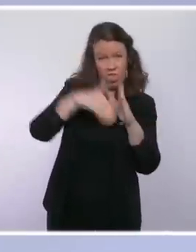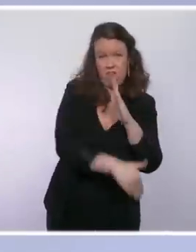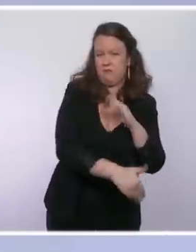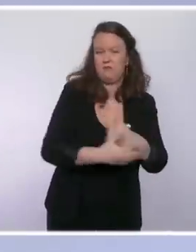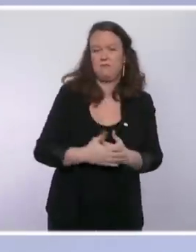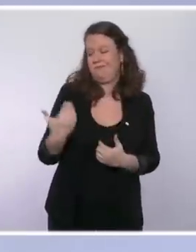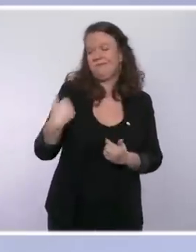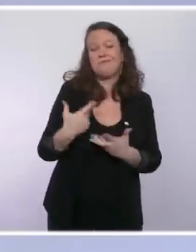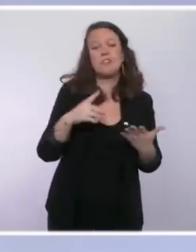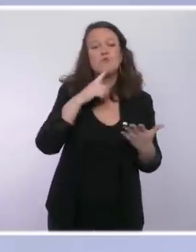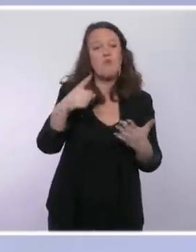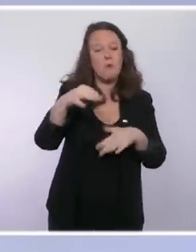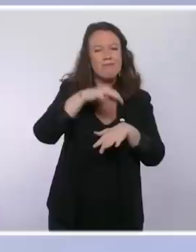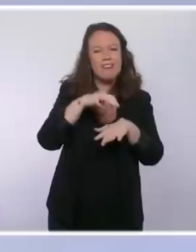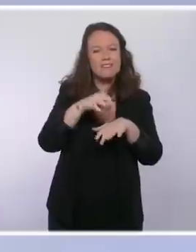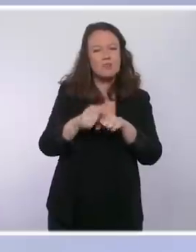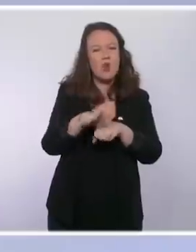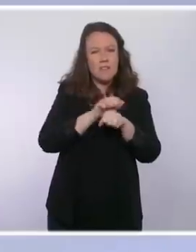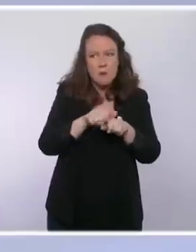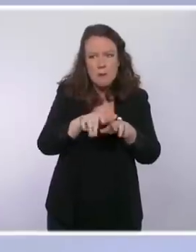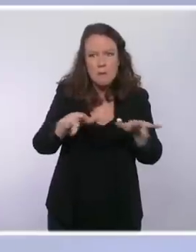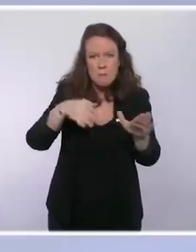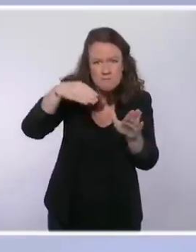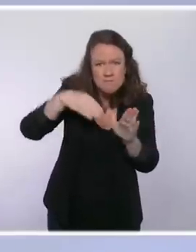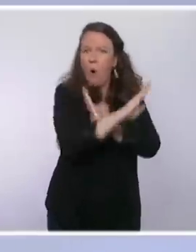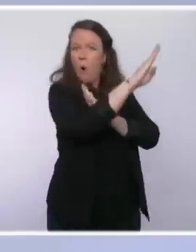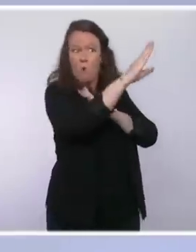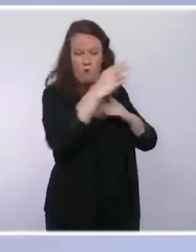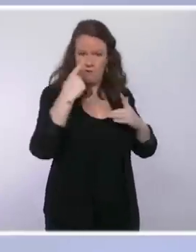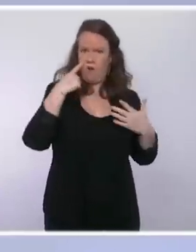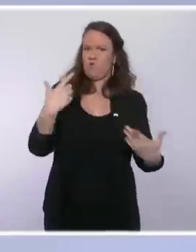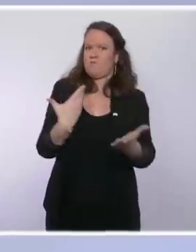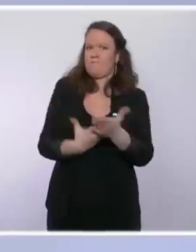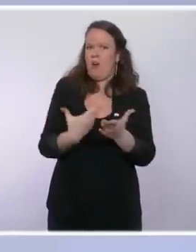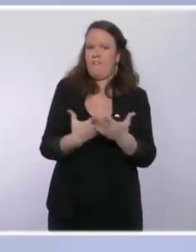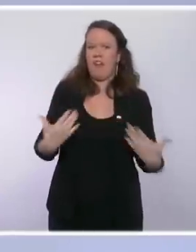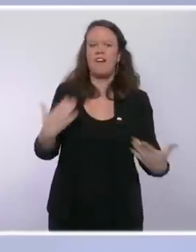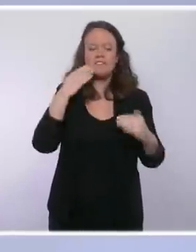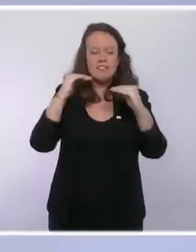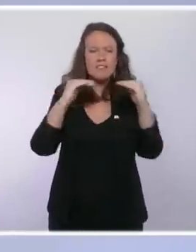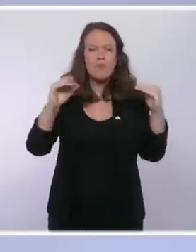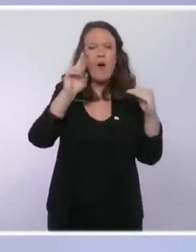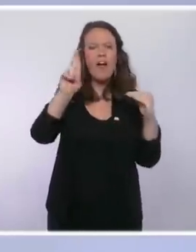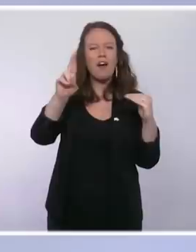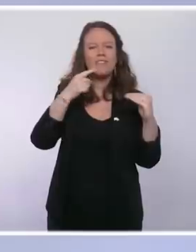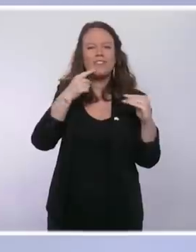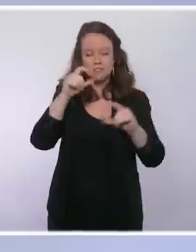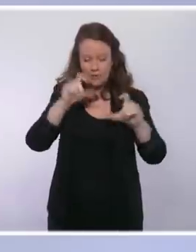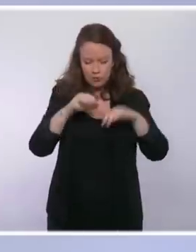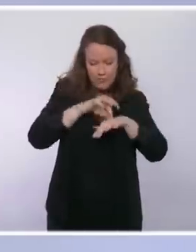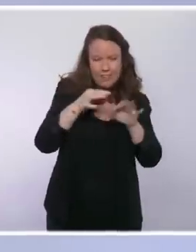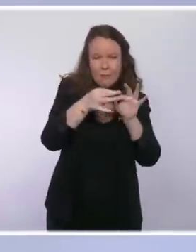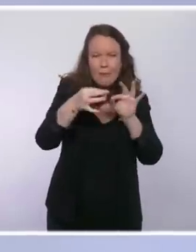fulgurante et cela se confirme avec un taux de reproduction du virus, le fameux R, qui est estimé aujourd'hui à 1,6